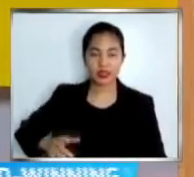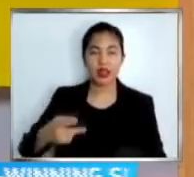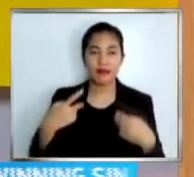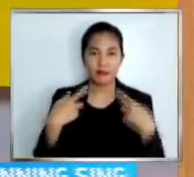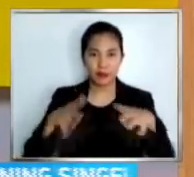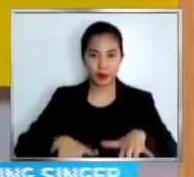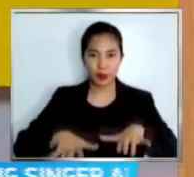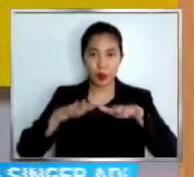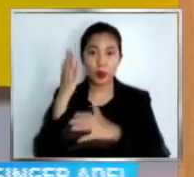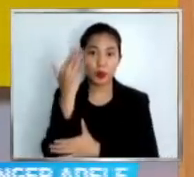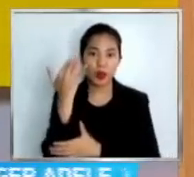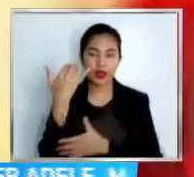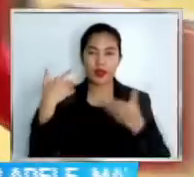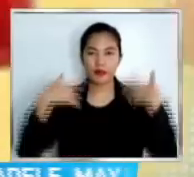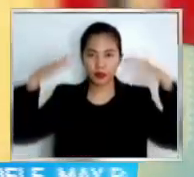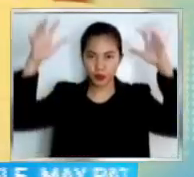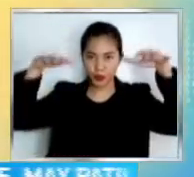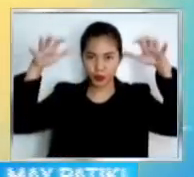Balitang Bisdak.